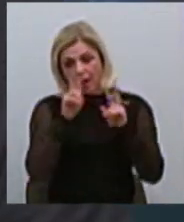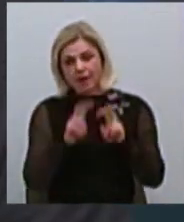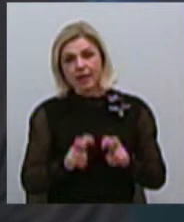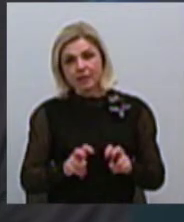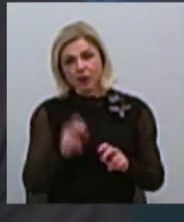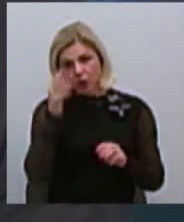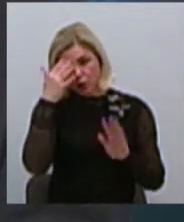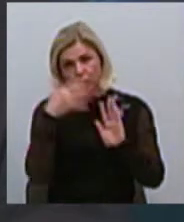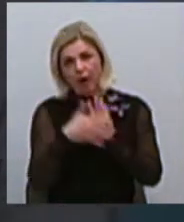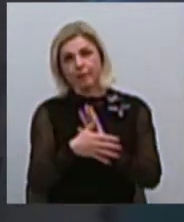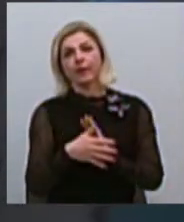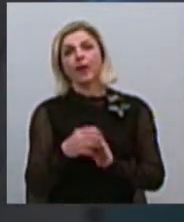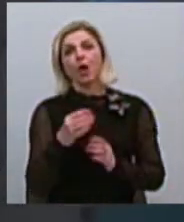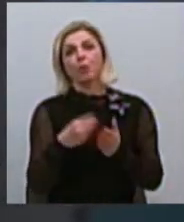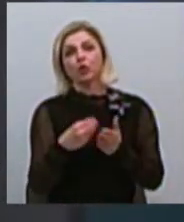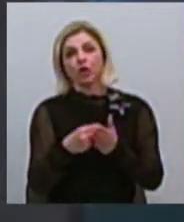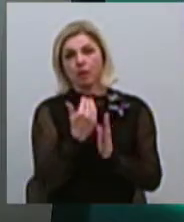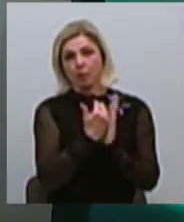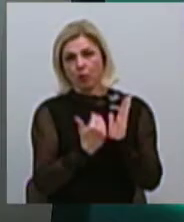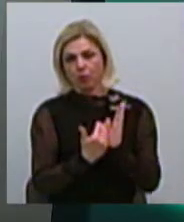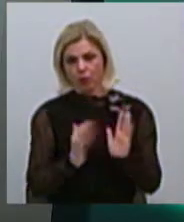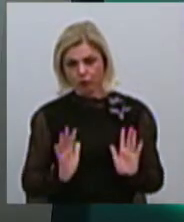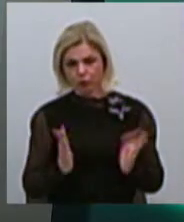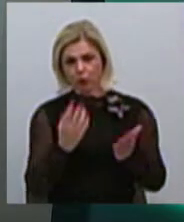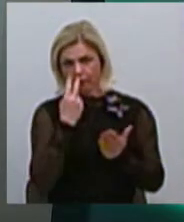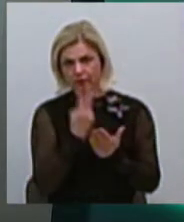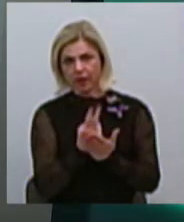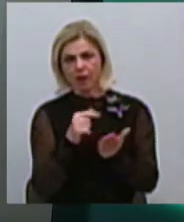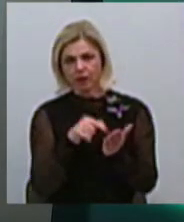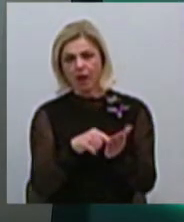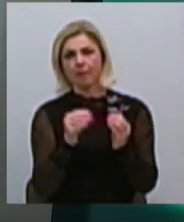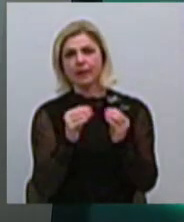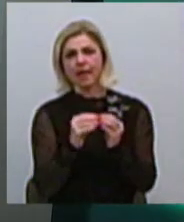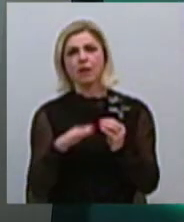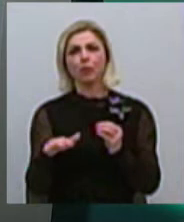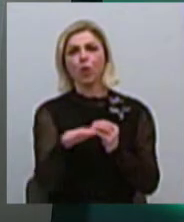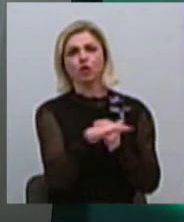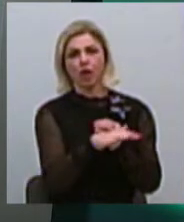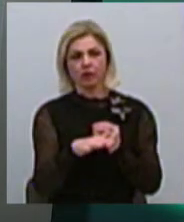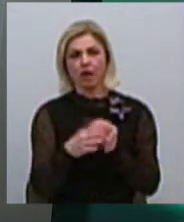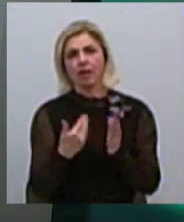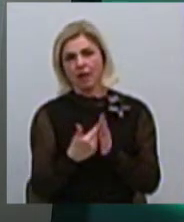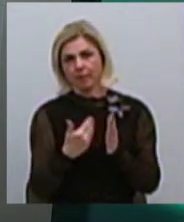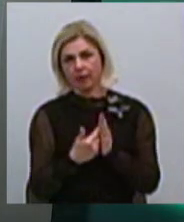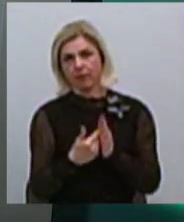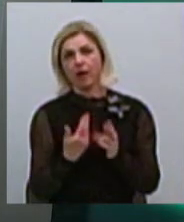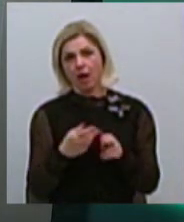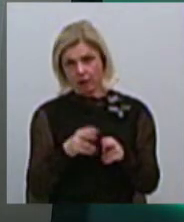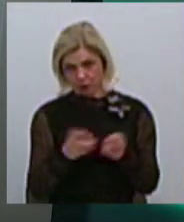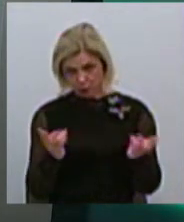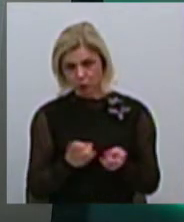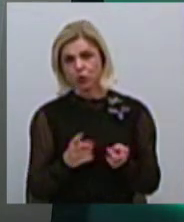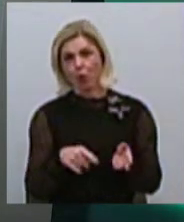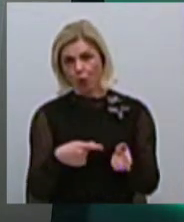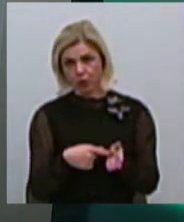например, там, бюджетну программу, вдруг видим, що там предложено 10 площадок, например, да, це потрібно, дійсно, це потрібно